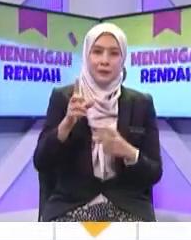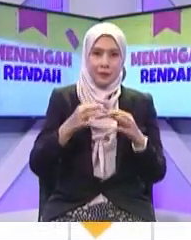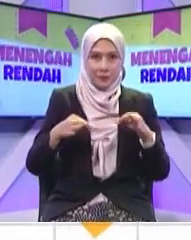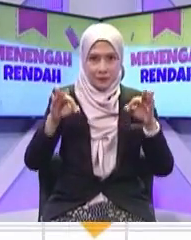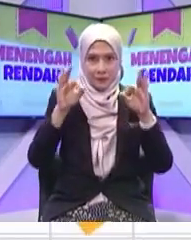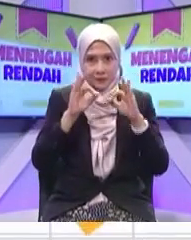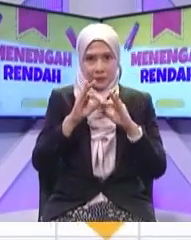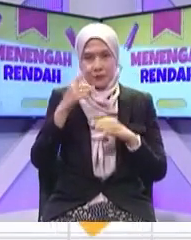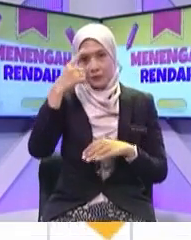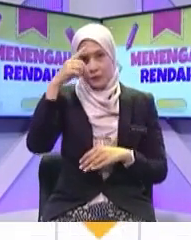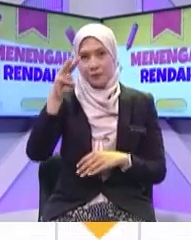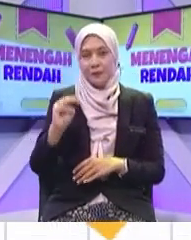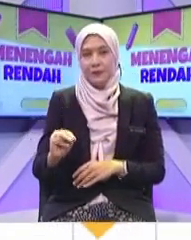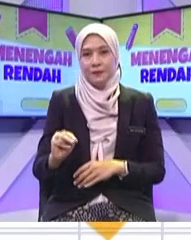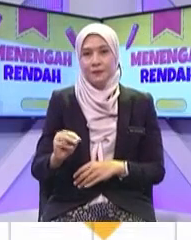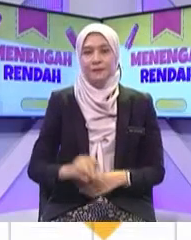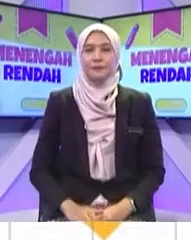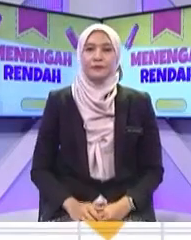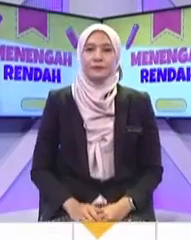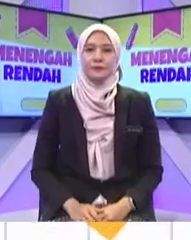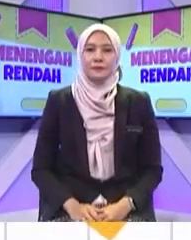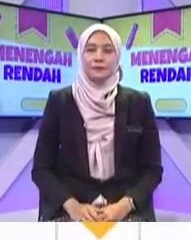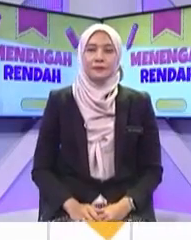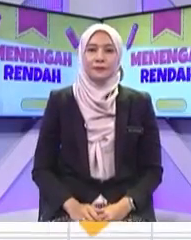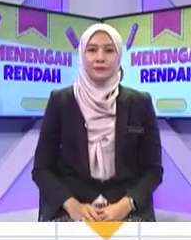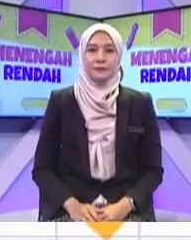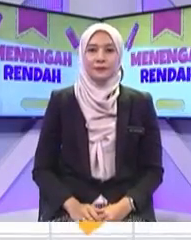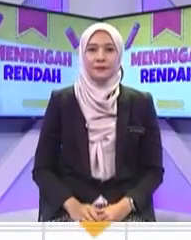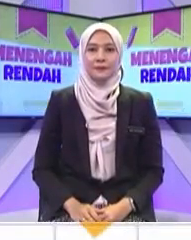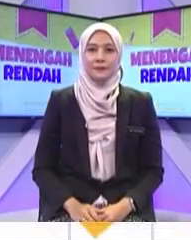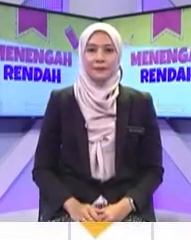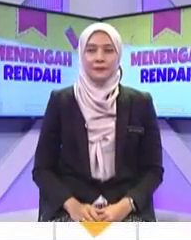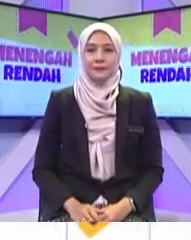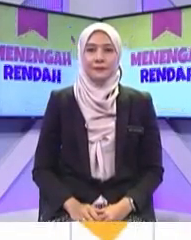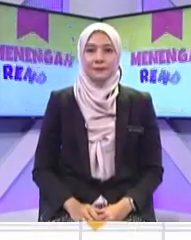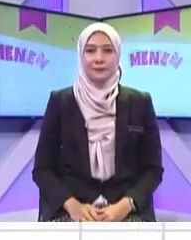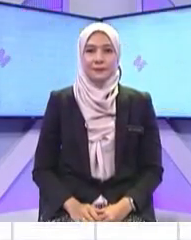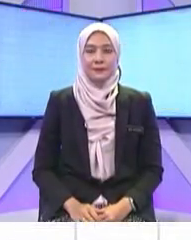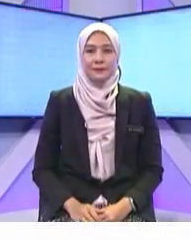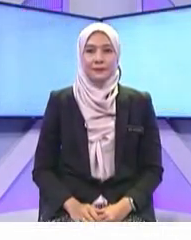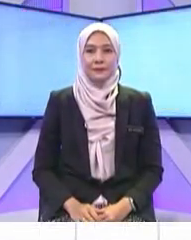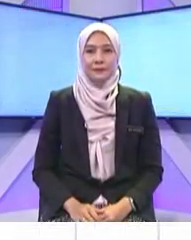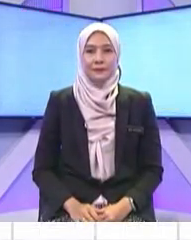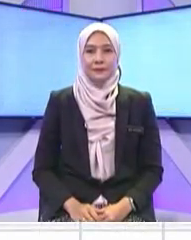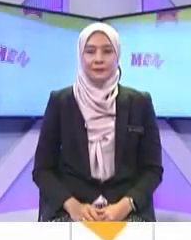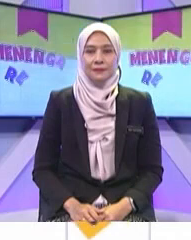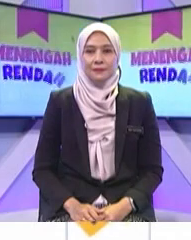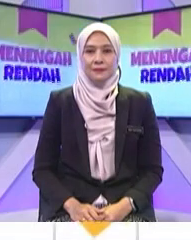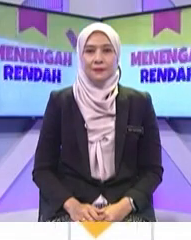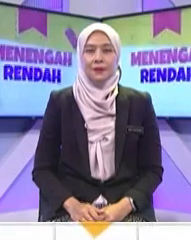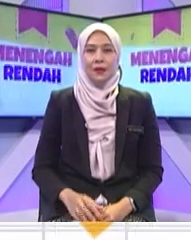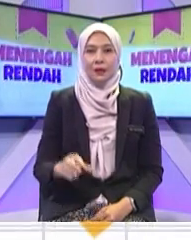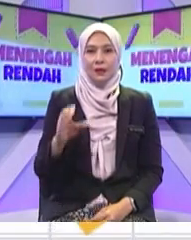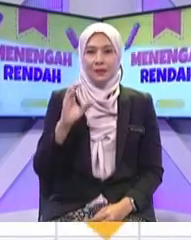seperti anda? A, i dagang B, i kerajaan C, tele sidang D, tele perubatan C,